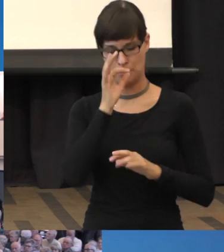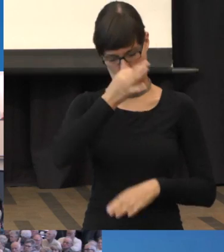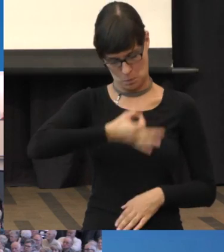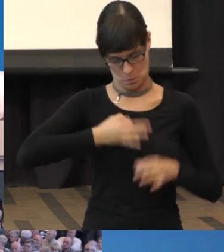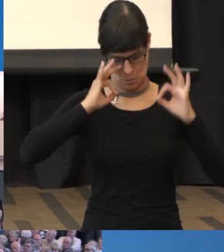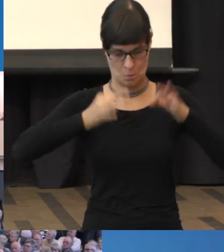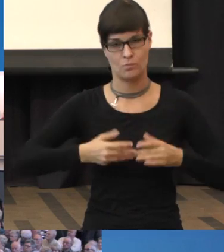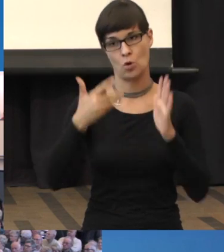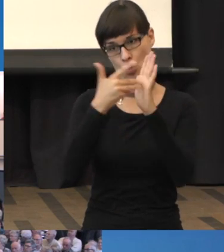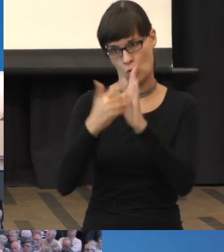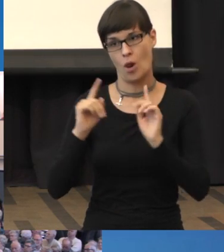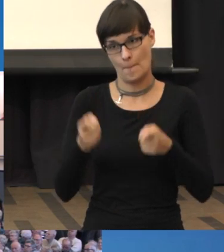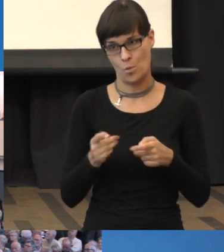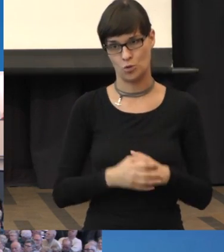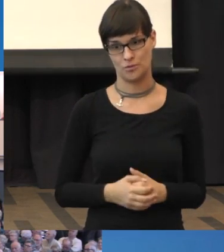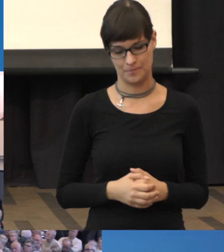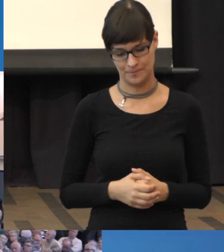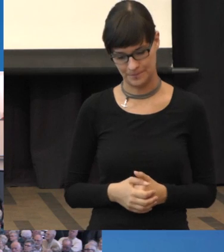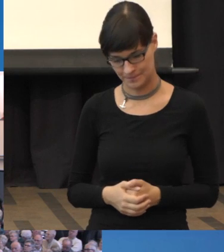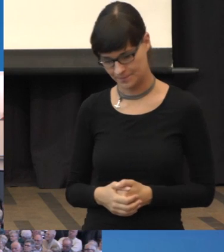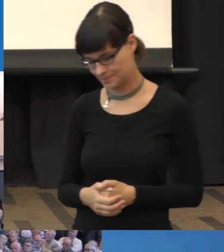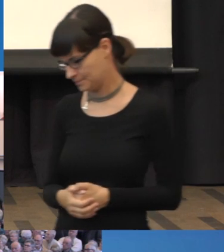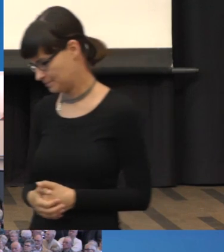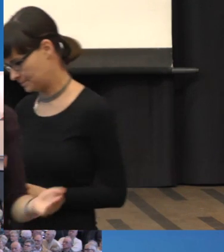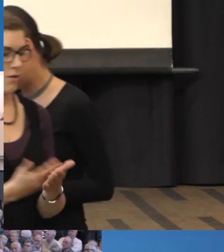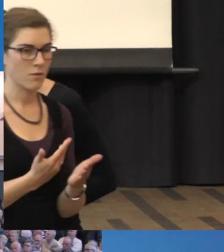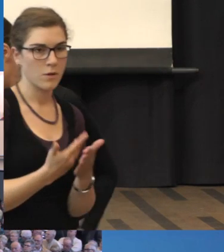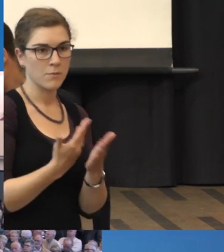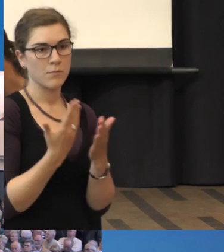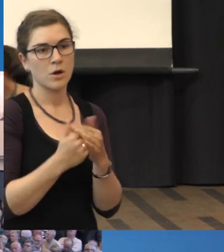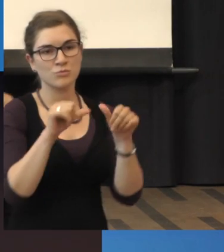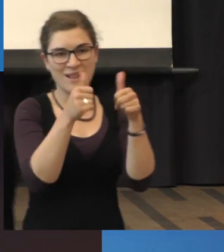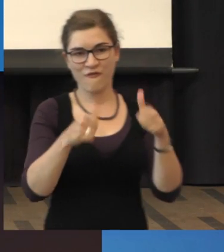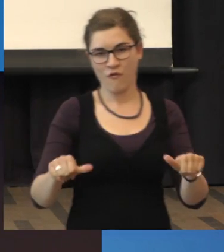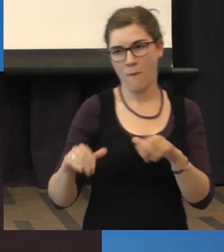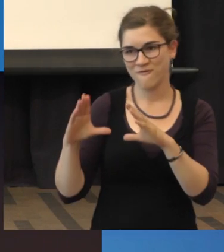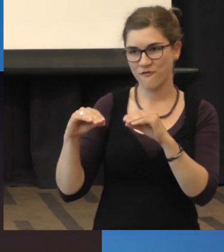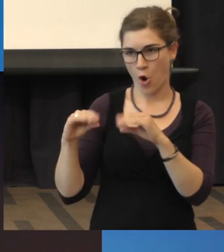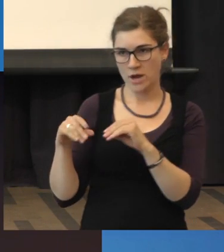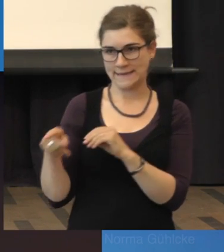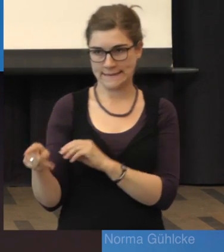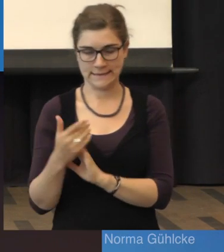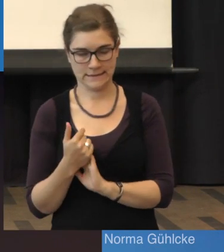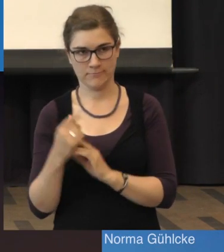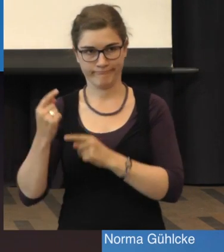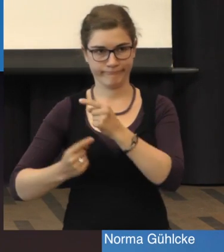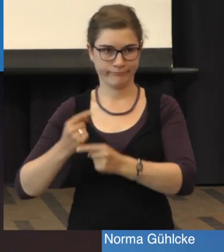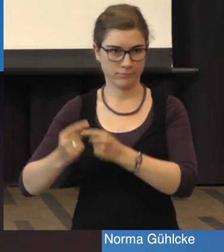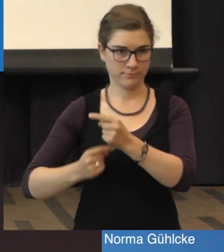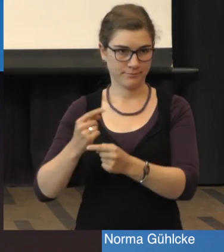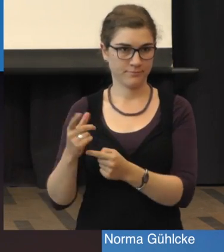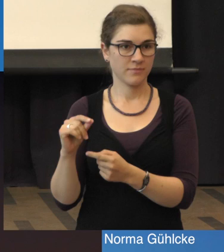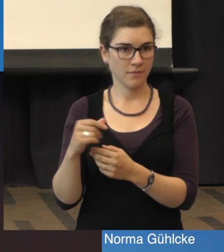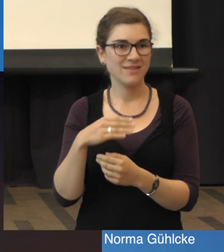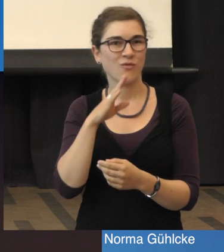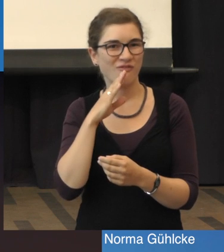trockener Makuladegeneration. Wenn Sie jetzt eine feuchte Form entwickeln, das heißt also Wasser,